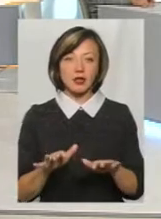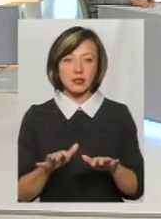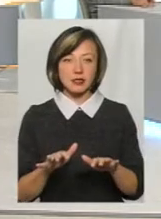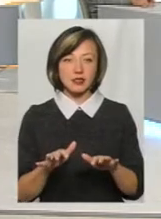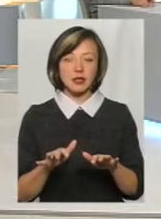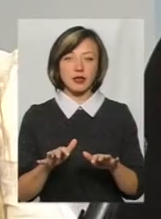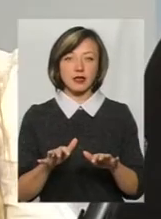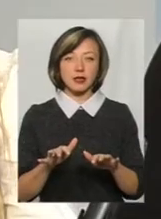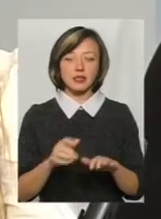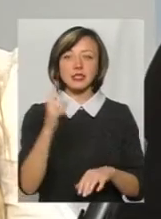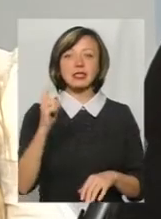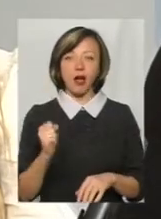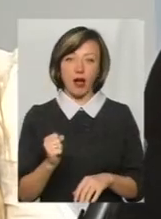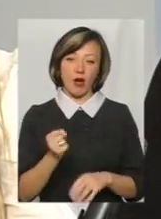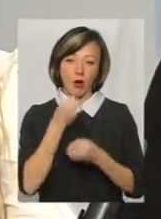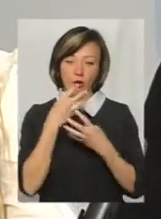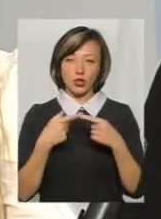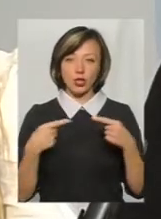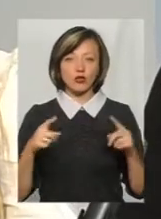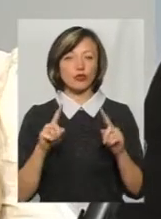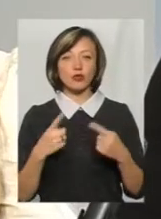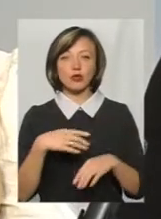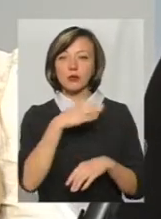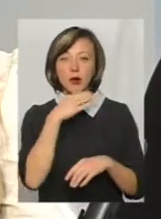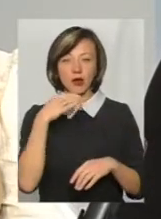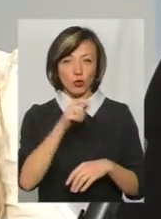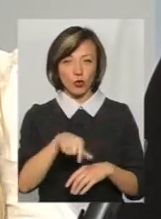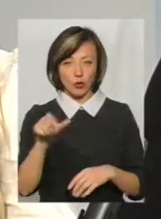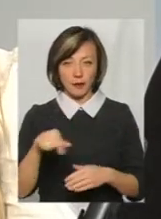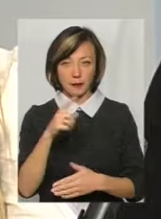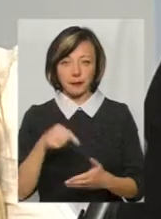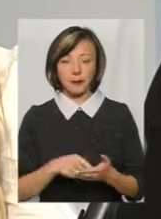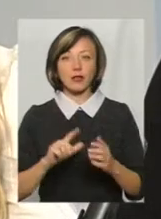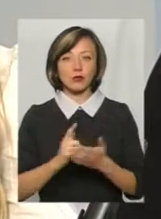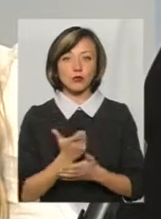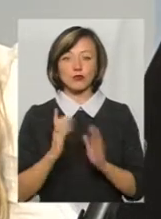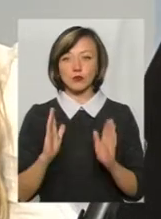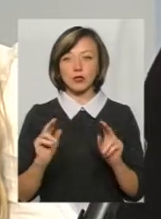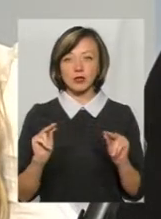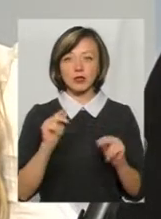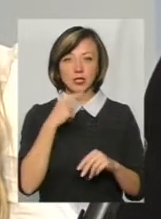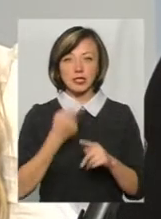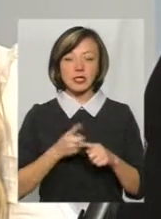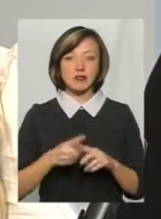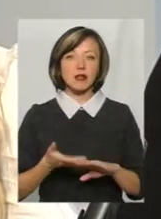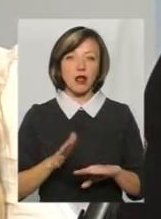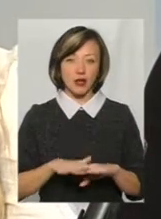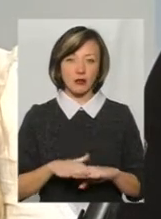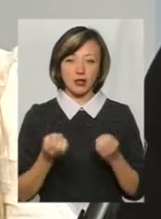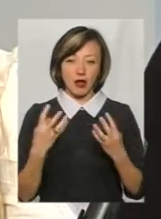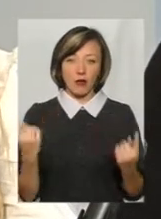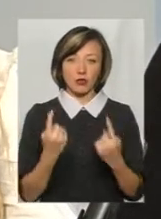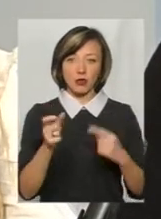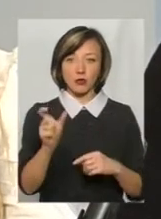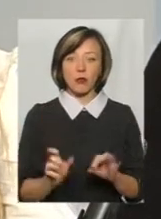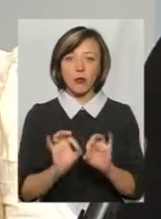І насправді вона за хороші речі. Чому не так багато людей? Знову ж таки. Тому що ми будемо говорити відверто. Це складно. Для пересічного